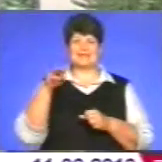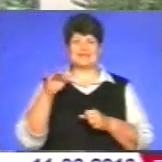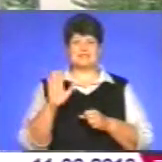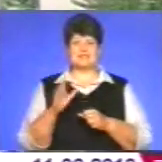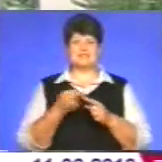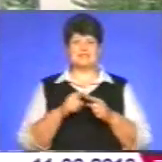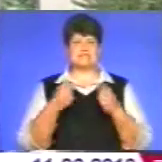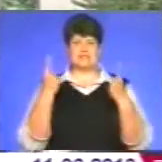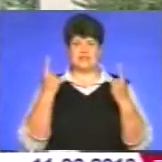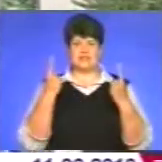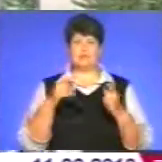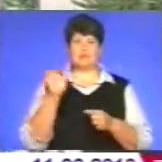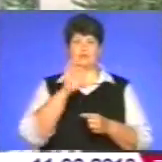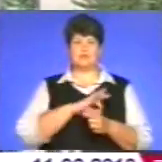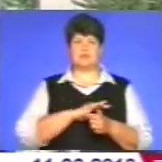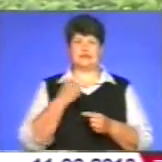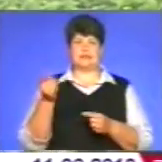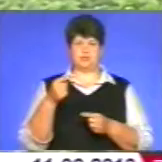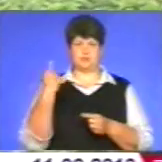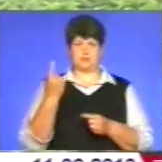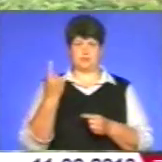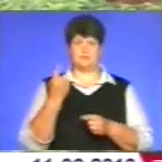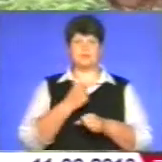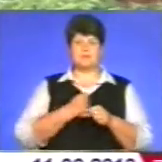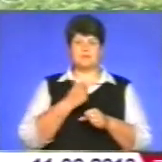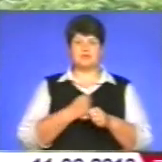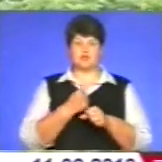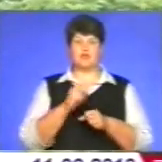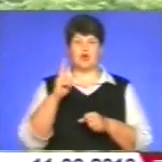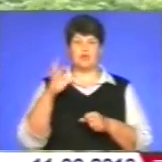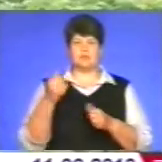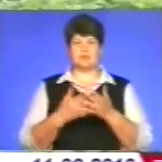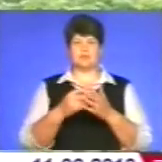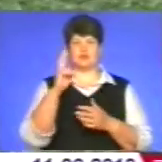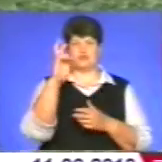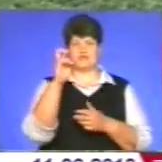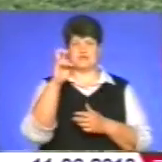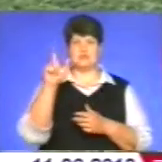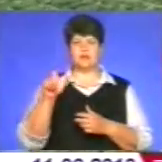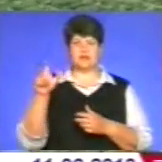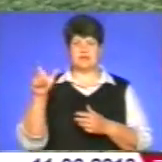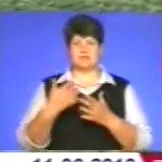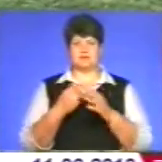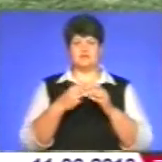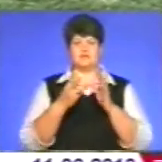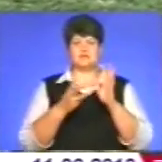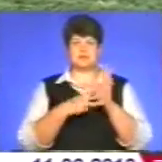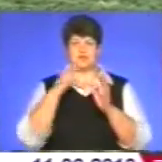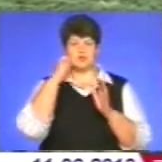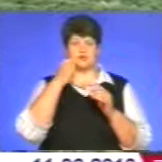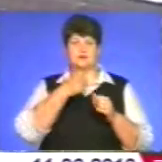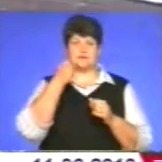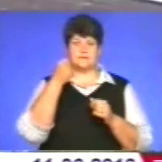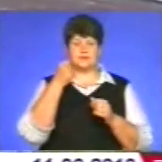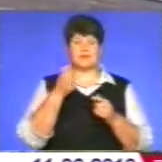величезний позитив для Тернопільської області. Працюють у кооперативі близько 200 людей віком від 18 років. За